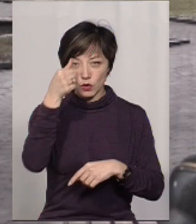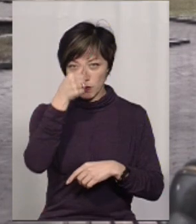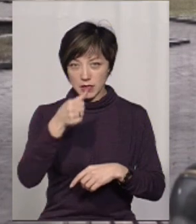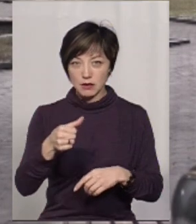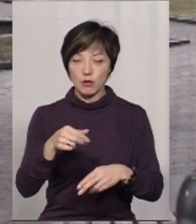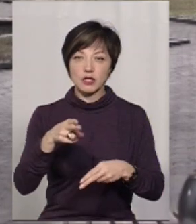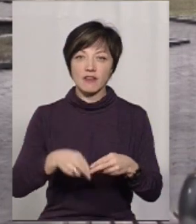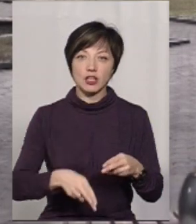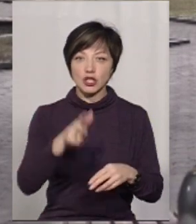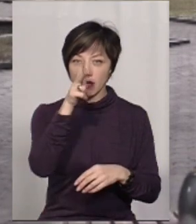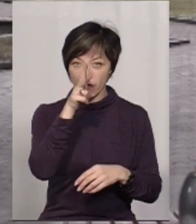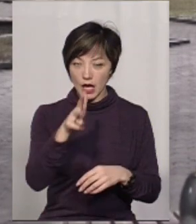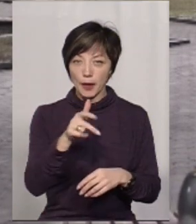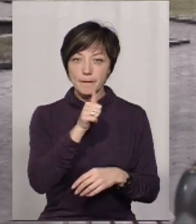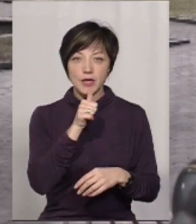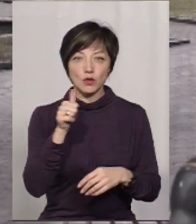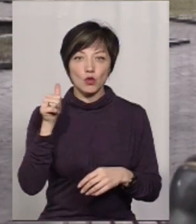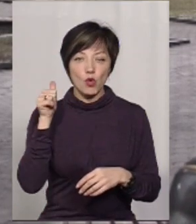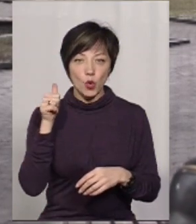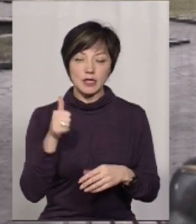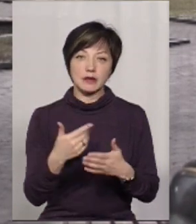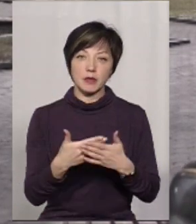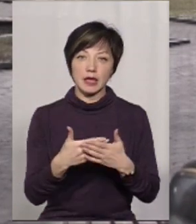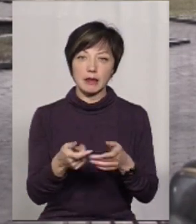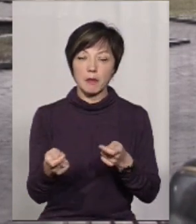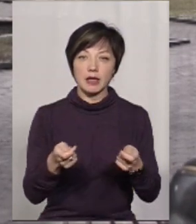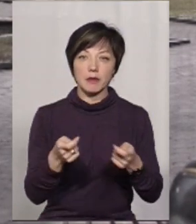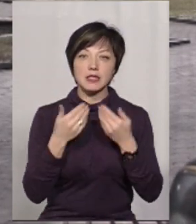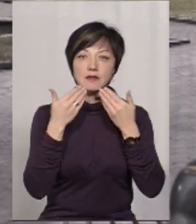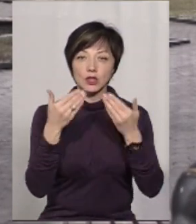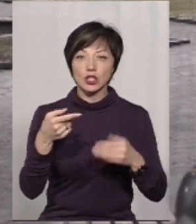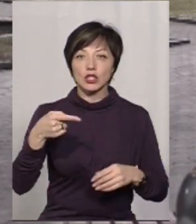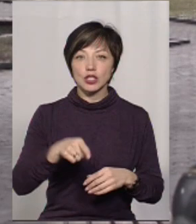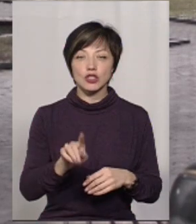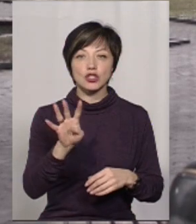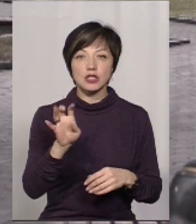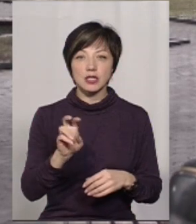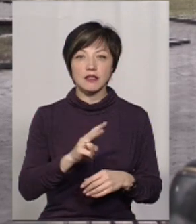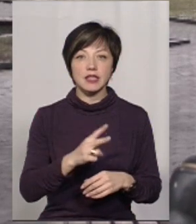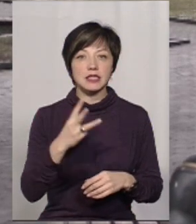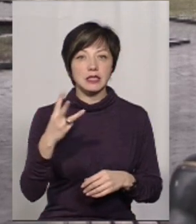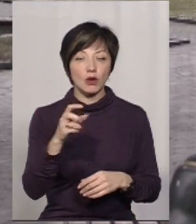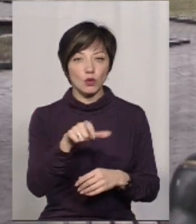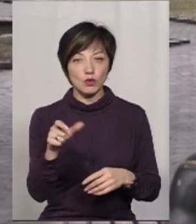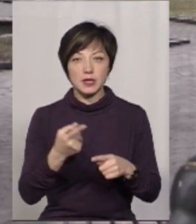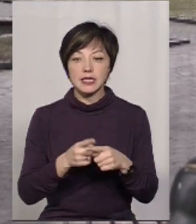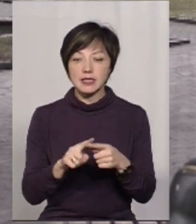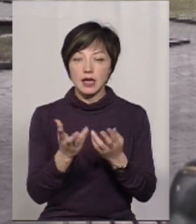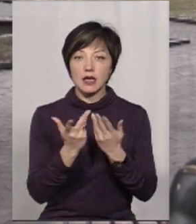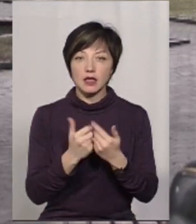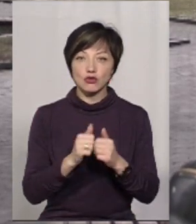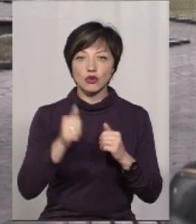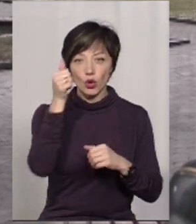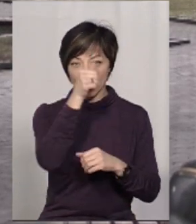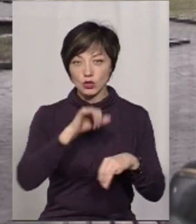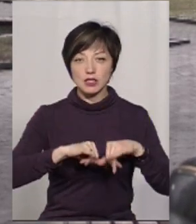завершенню кварталу. Минулому році, до прикладу, до департаменту звернулися 1423 особи. І ця кількість щорічно